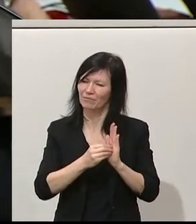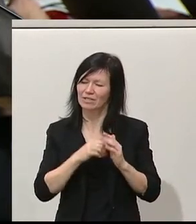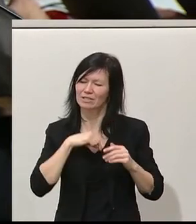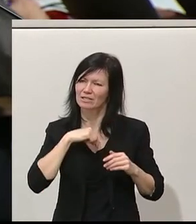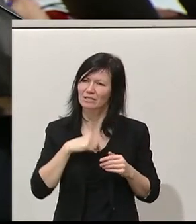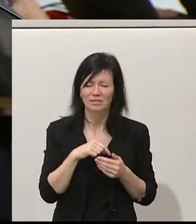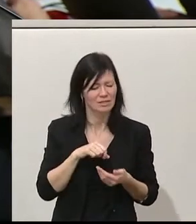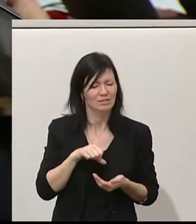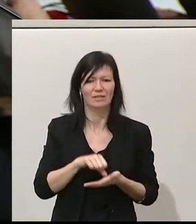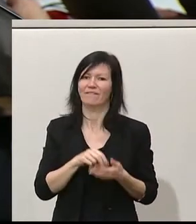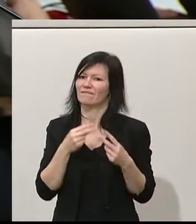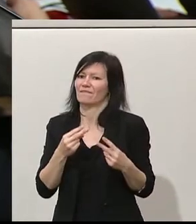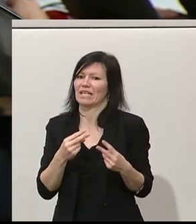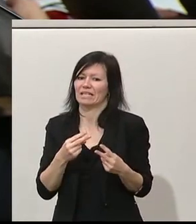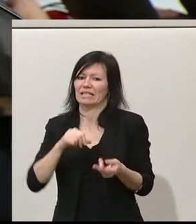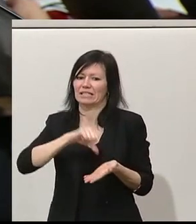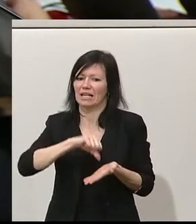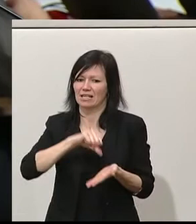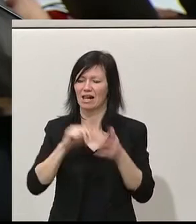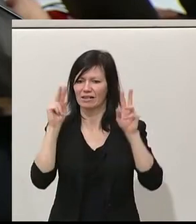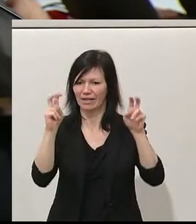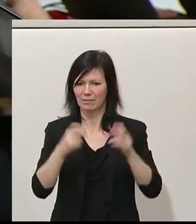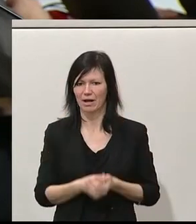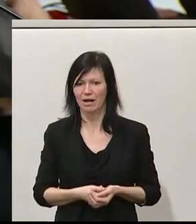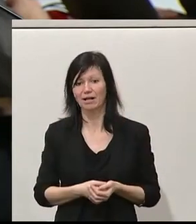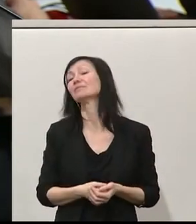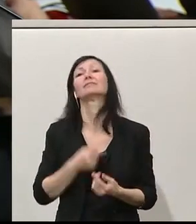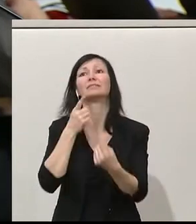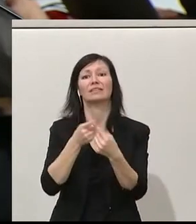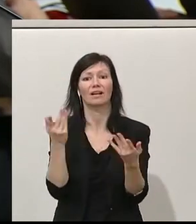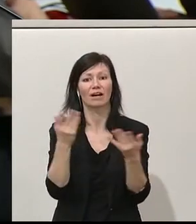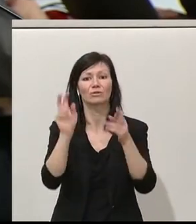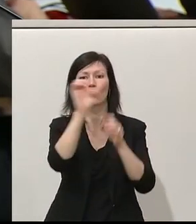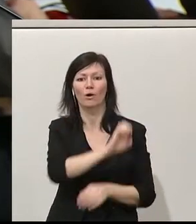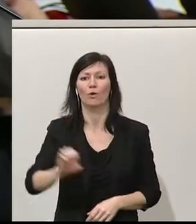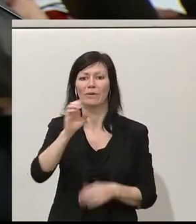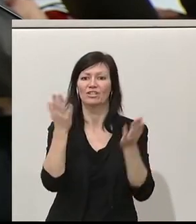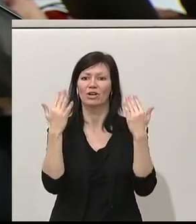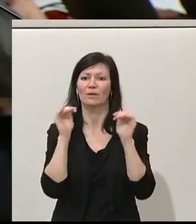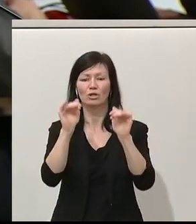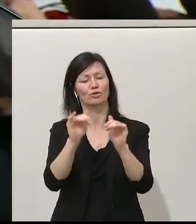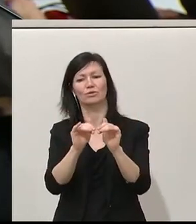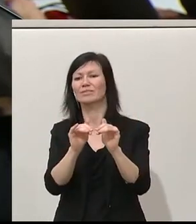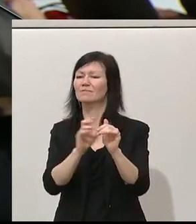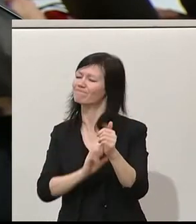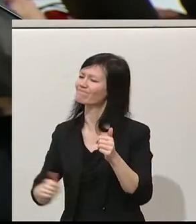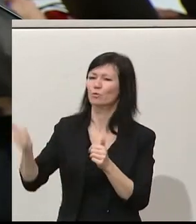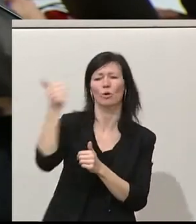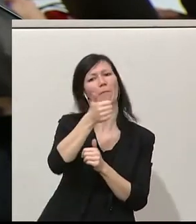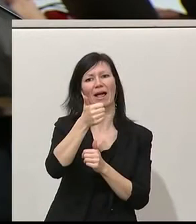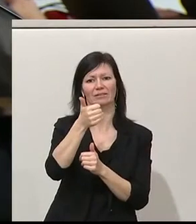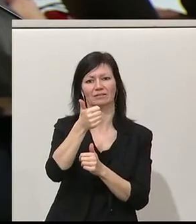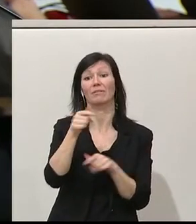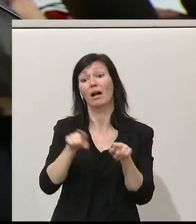unsere Ambition, an die Spitze des europäischen Klimaschutzes zu gelangen. Wir werden uns dementsprechend auch auf